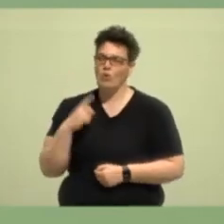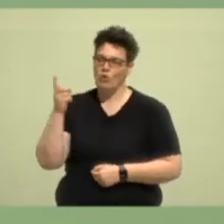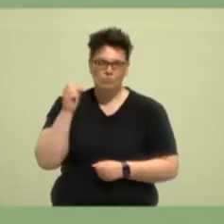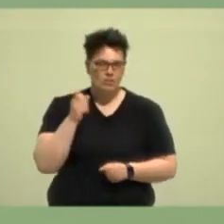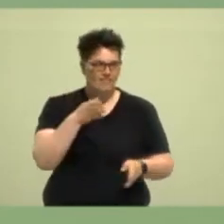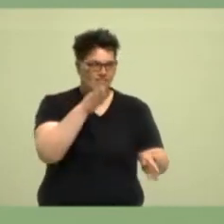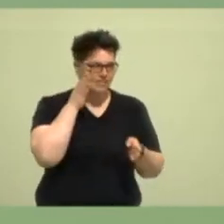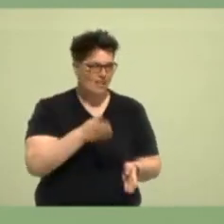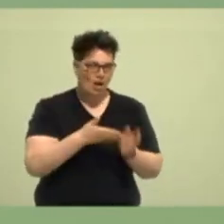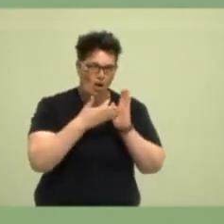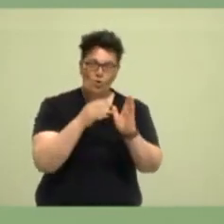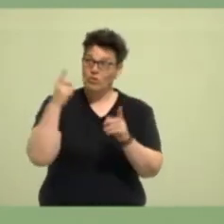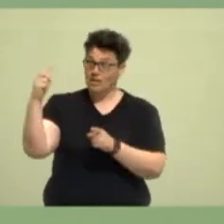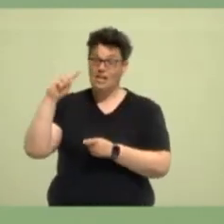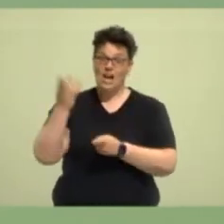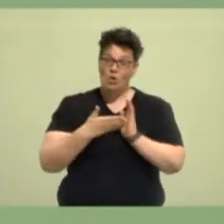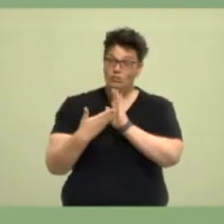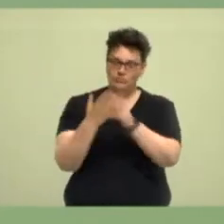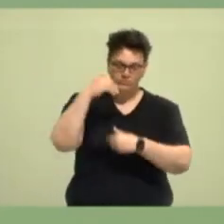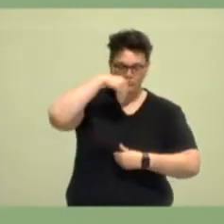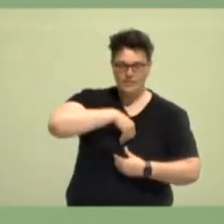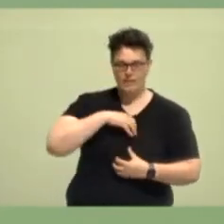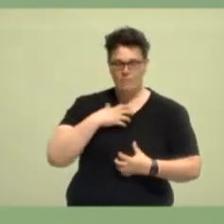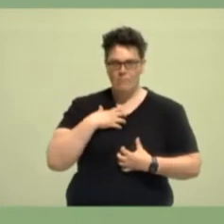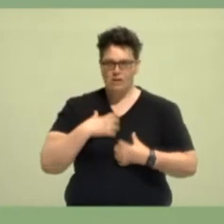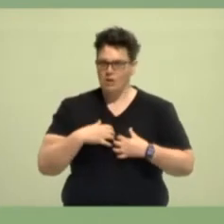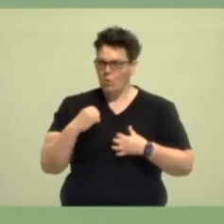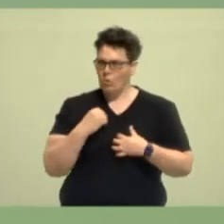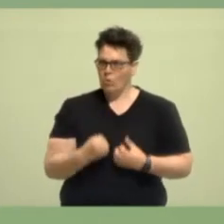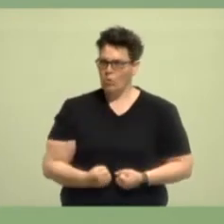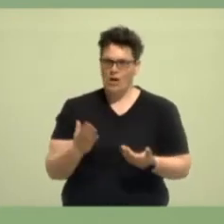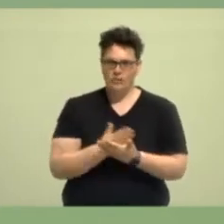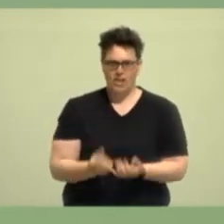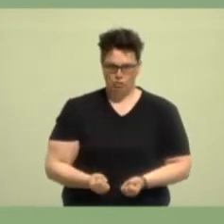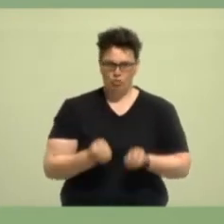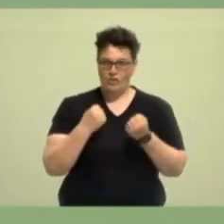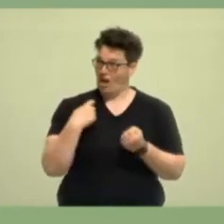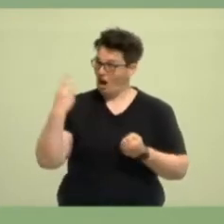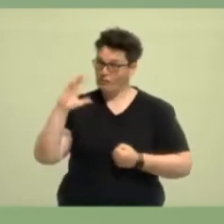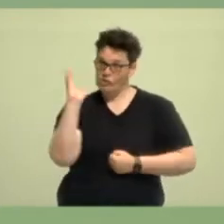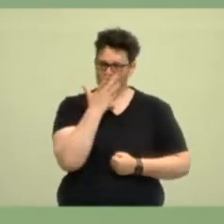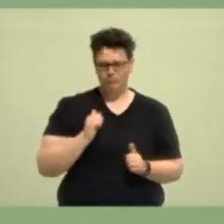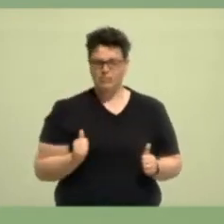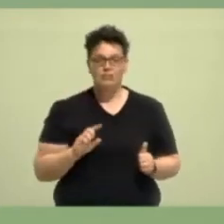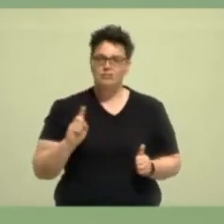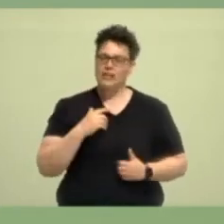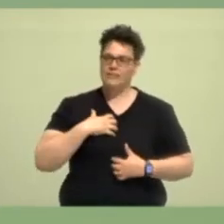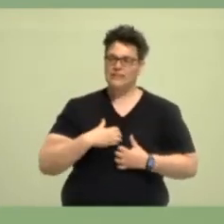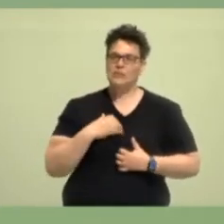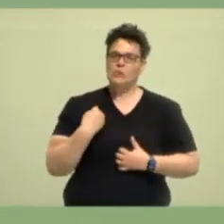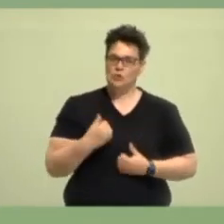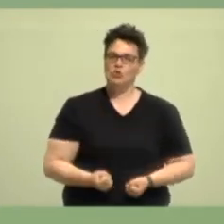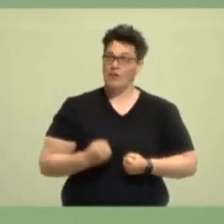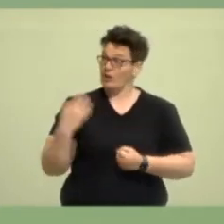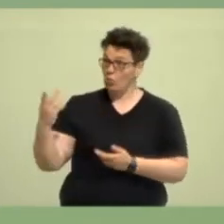Zerrissenheit zeigen bei schwierigen Entscheidungen wie gerade bei der Energieversorgung. Diese Menschlichkeit in der Politik ist